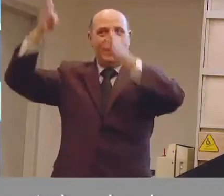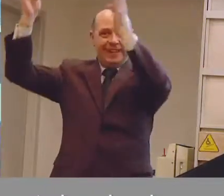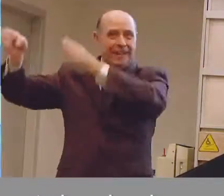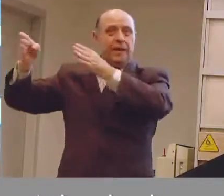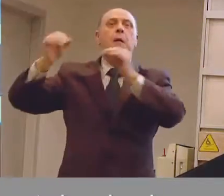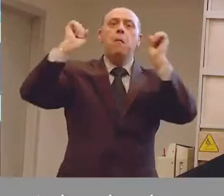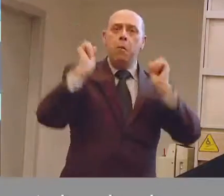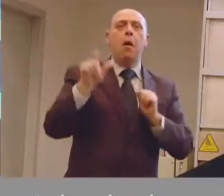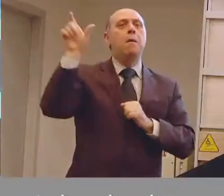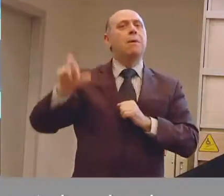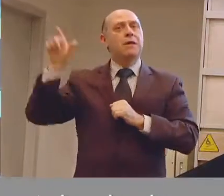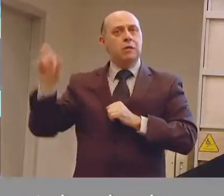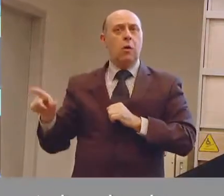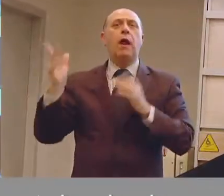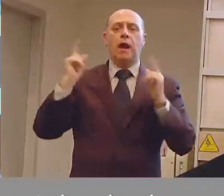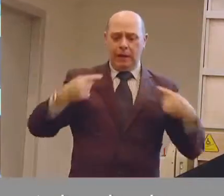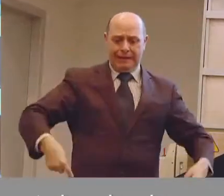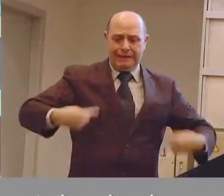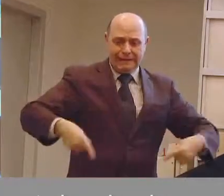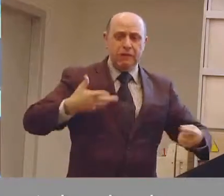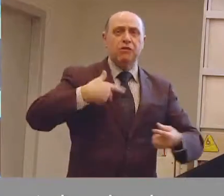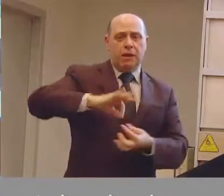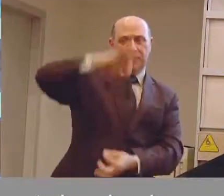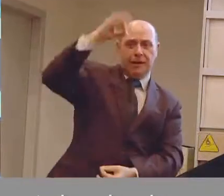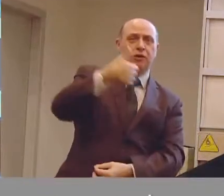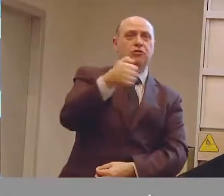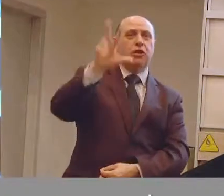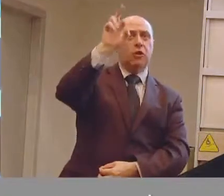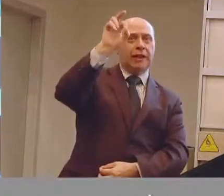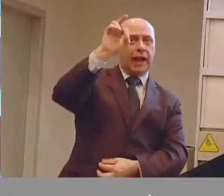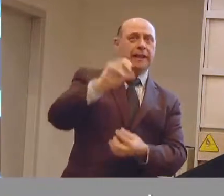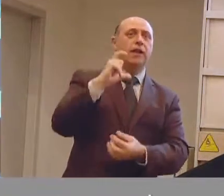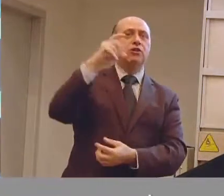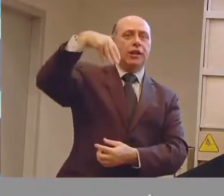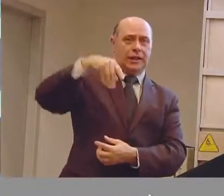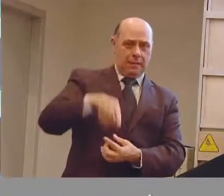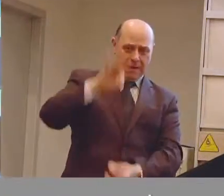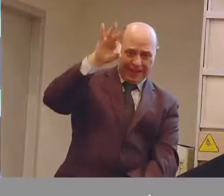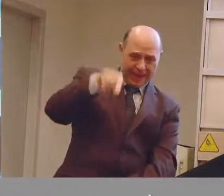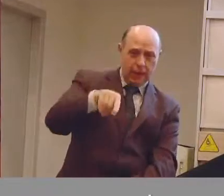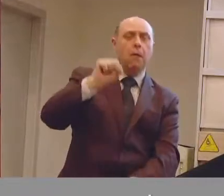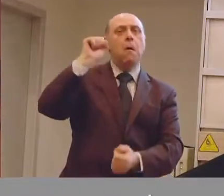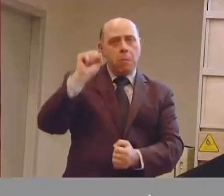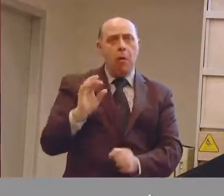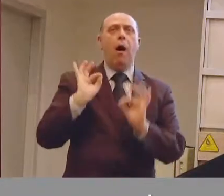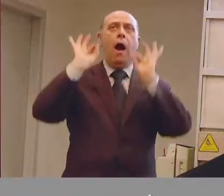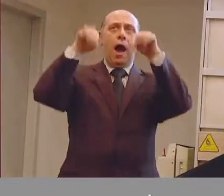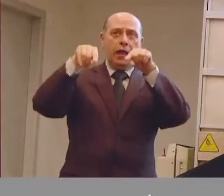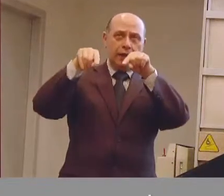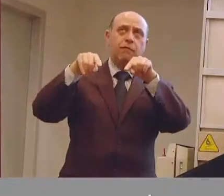tale che la persona che normalmente in carrozzina raggiunge un'altezza di 130 centimetri possa agevolmente arrivare all